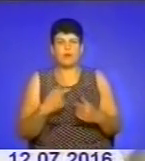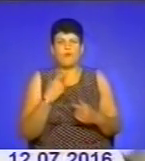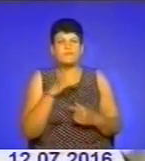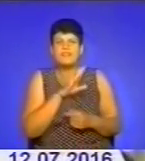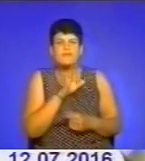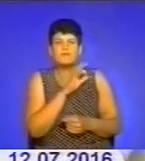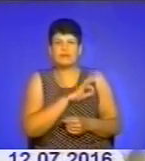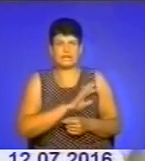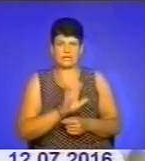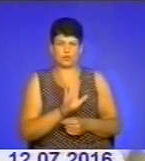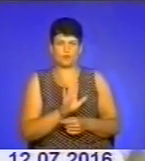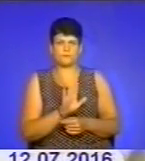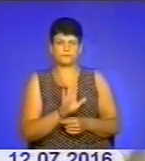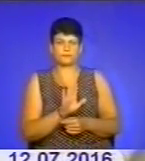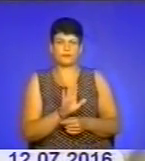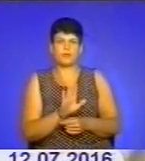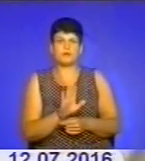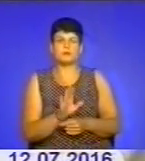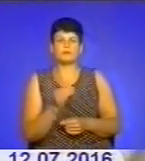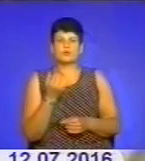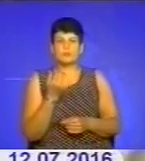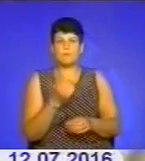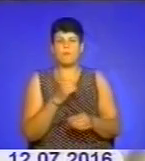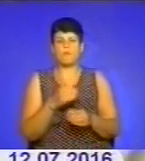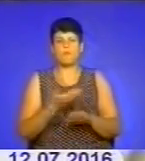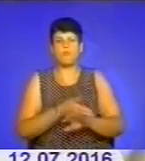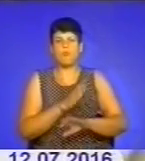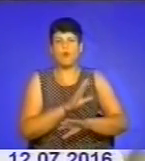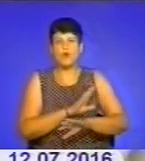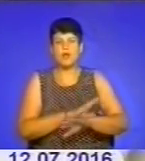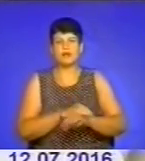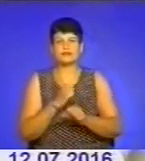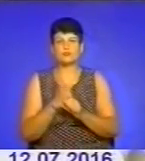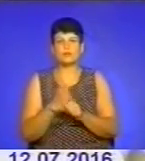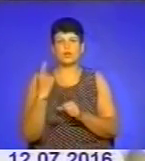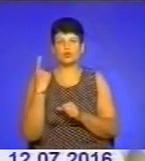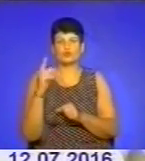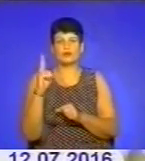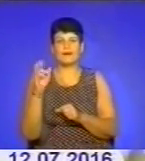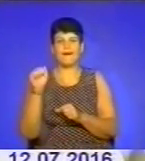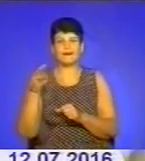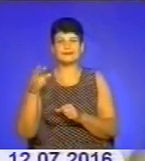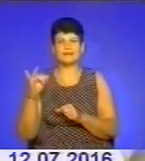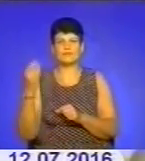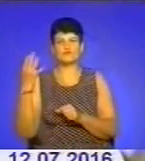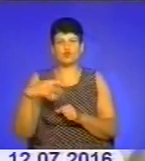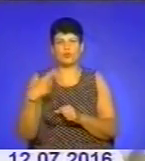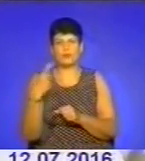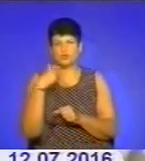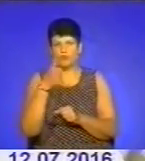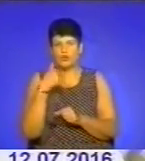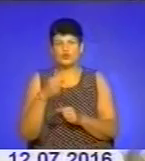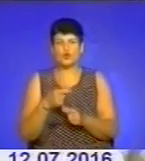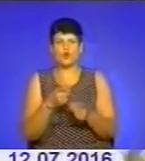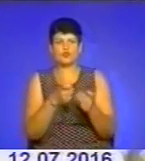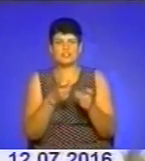бо поляки зробили їм одну катинь в 1941 році, розстріляли 18